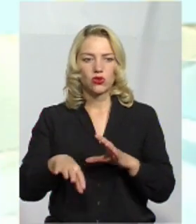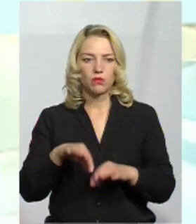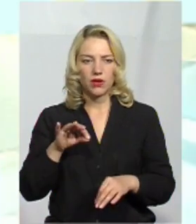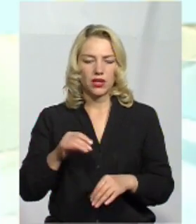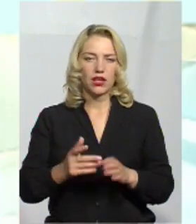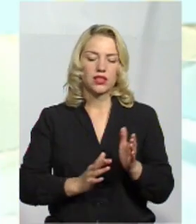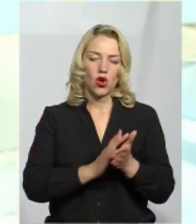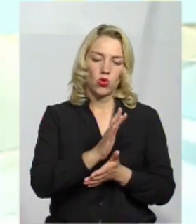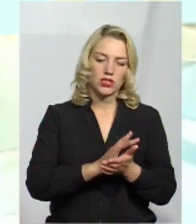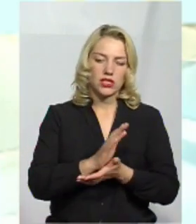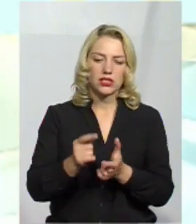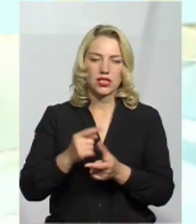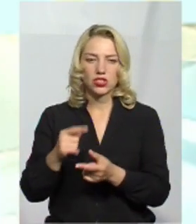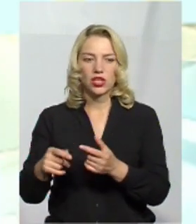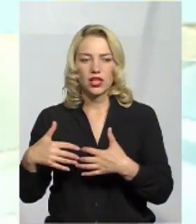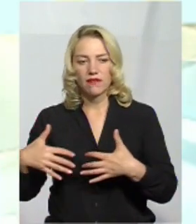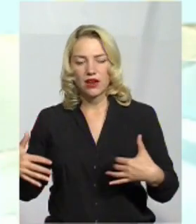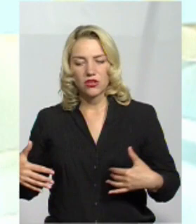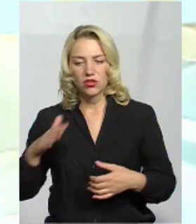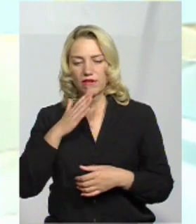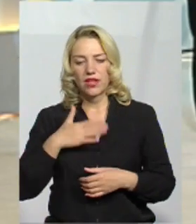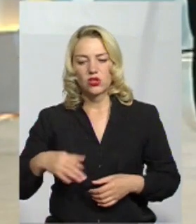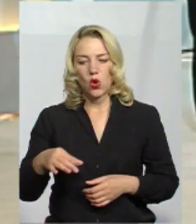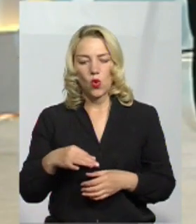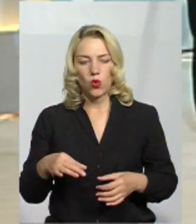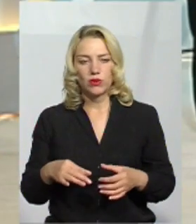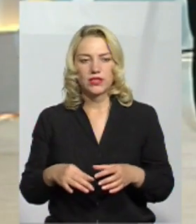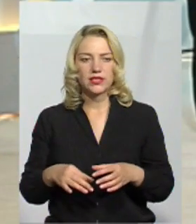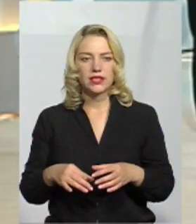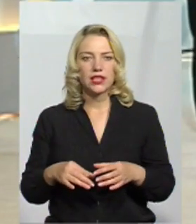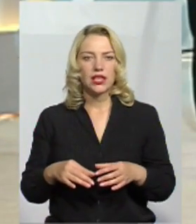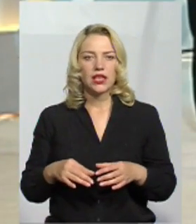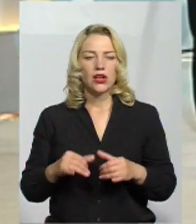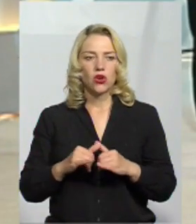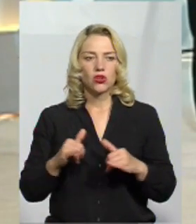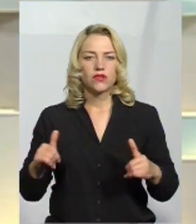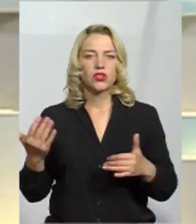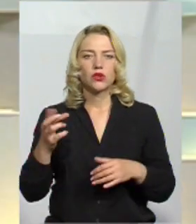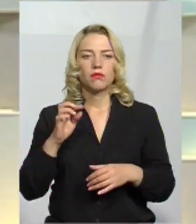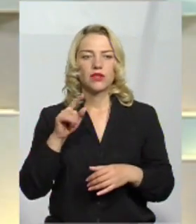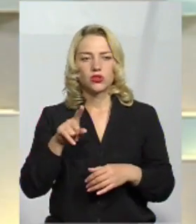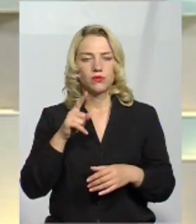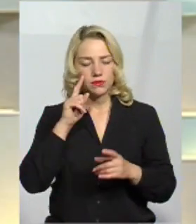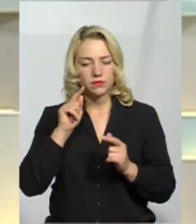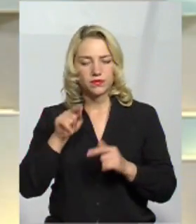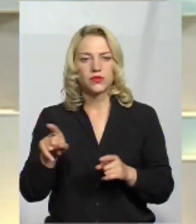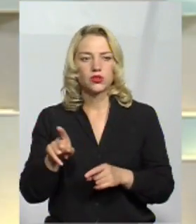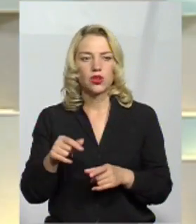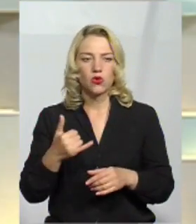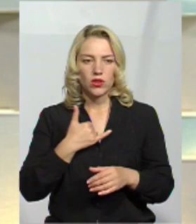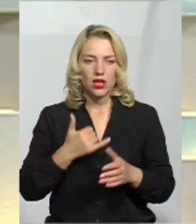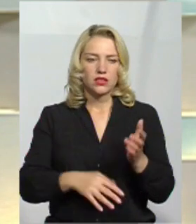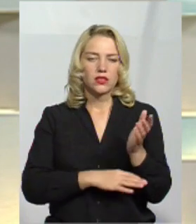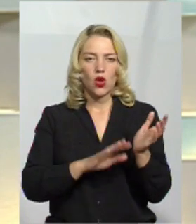наприклад, рослинництво чи тваринництво в області розвивати, чому би Ви віддавали пріоритет? Рослинництво в нас і так